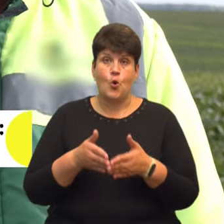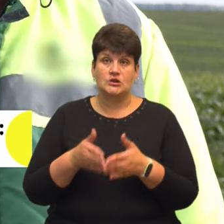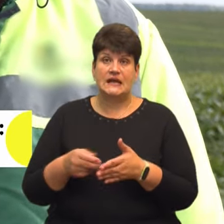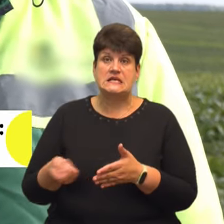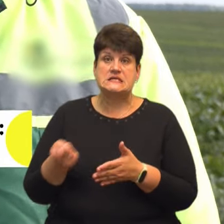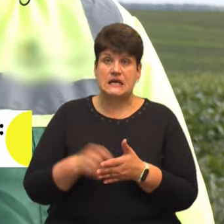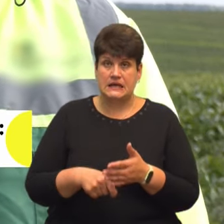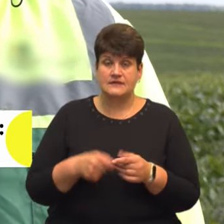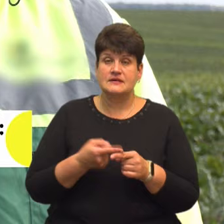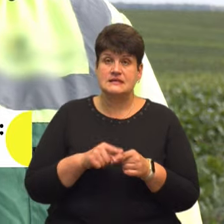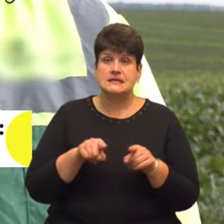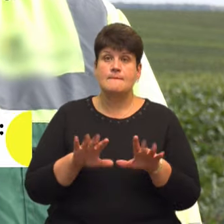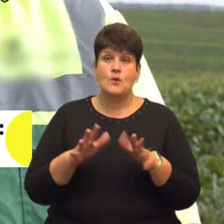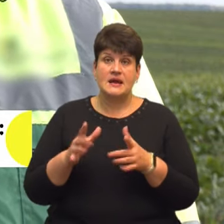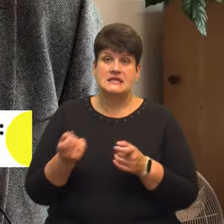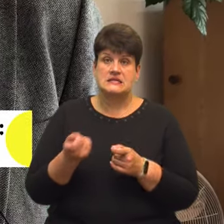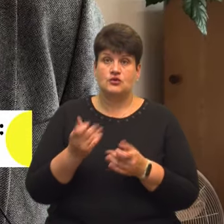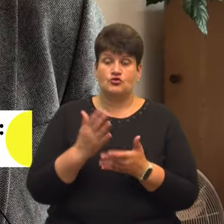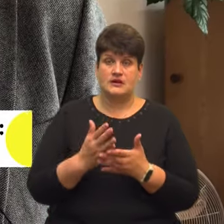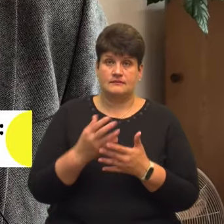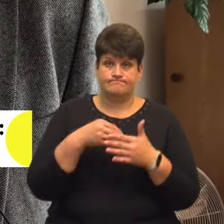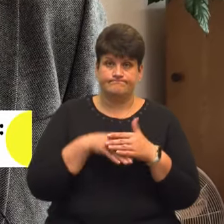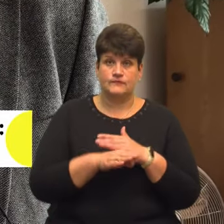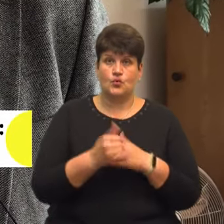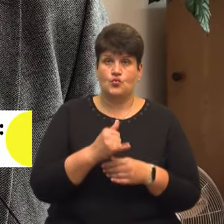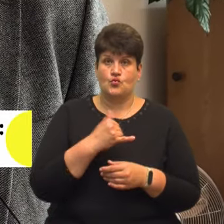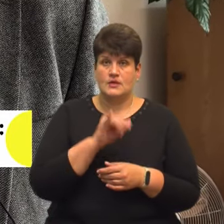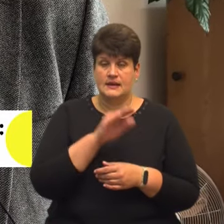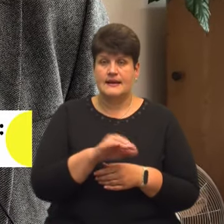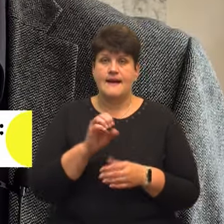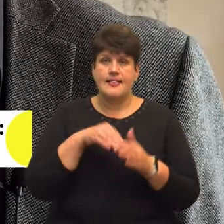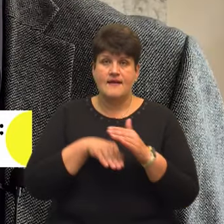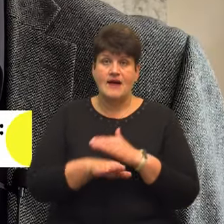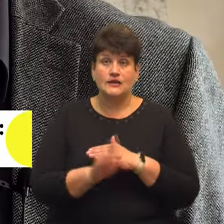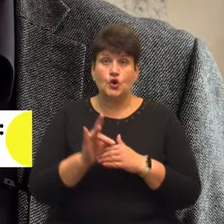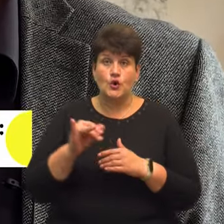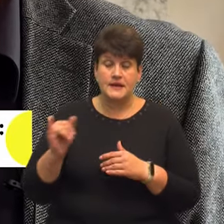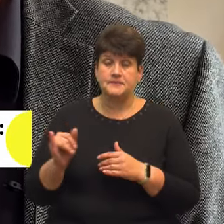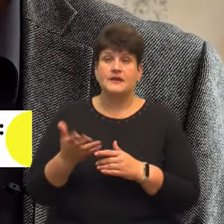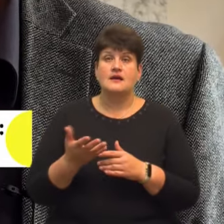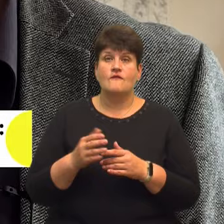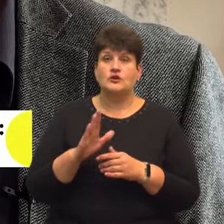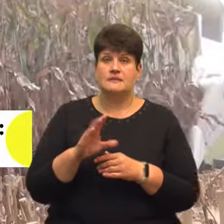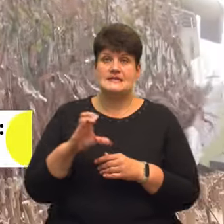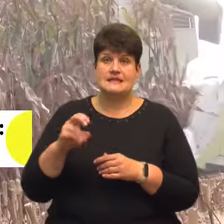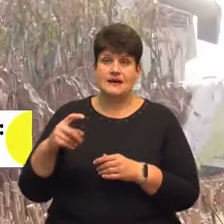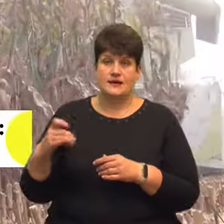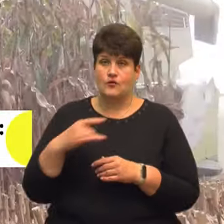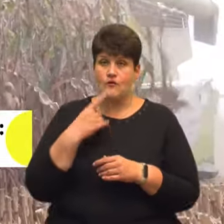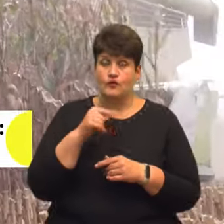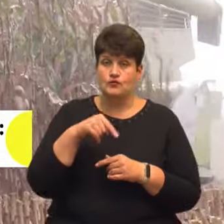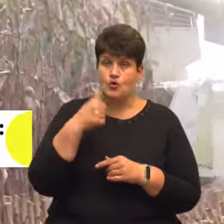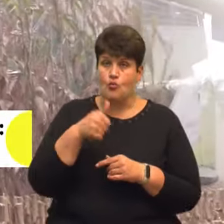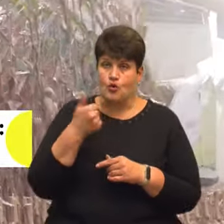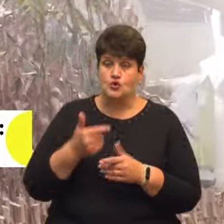даний момент все зерно зберігається в нас на елеваторі. Директор обласного департаменту агропромислового розвитку Володимир Стахів каже, цьогоріч обсяги